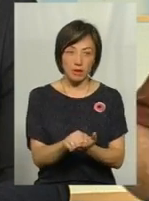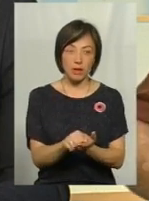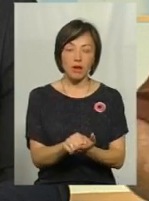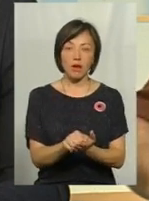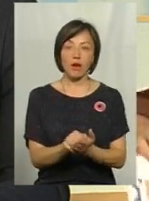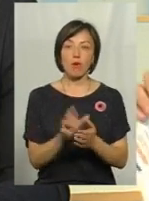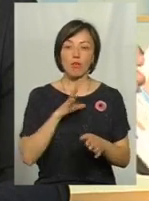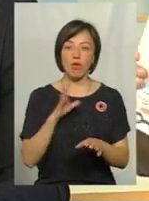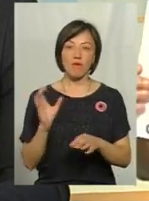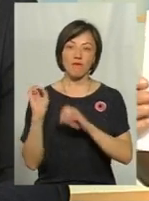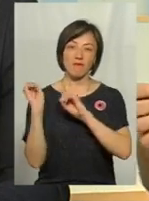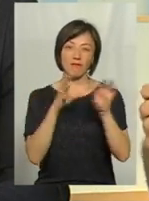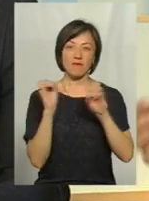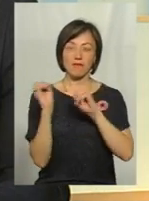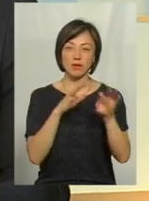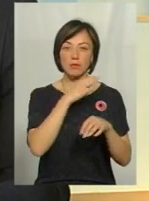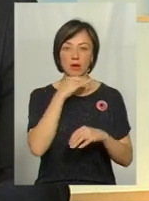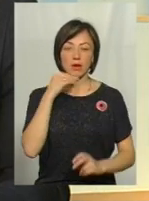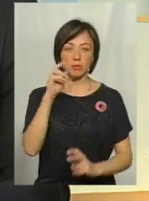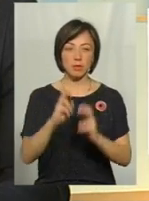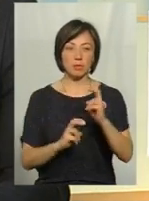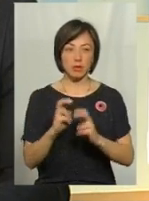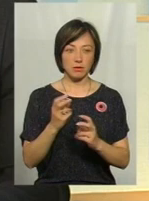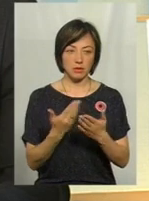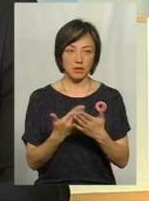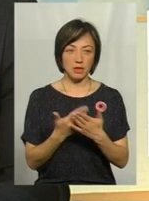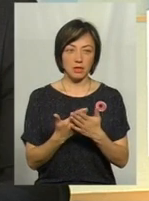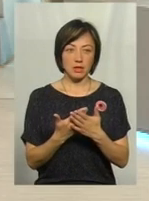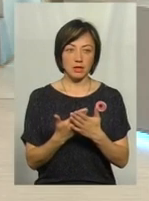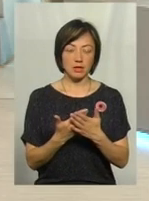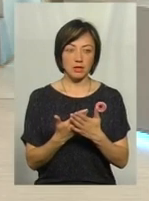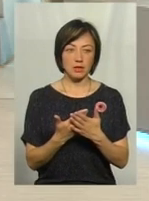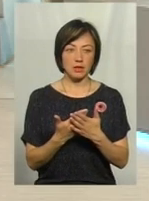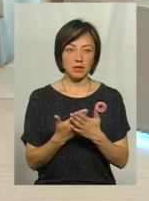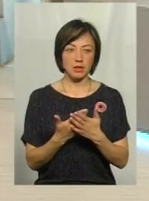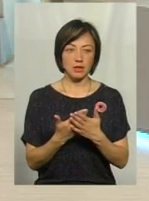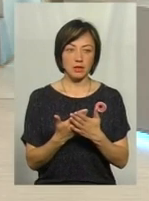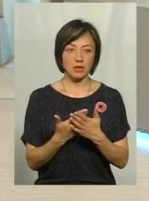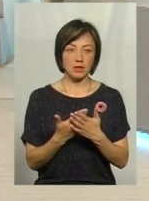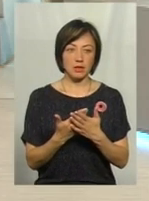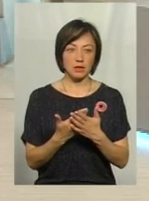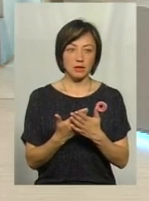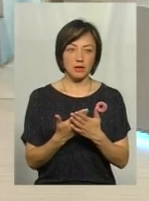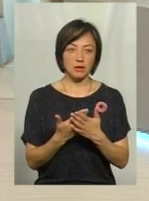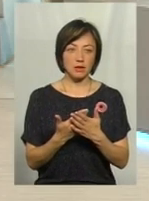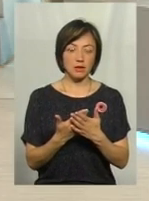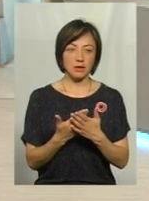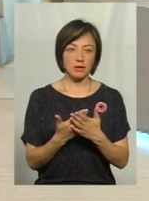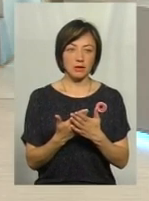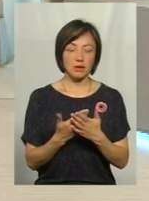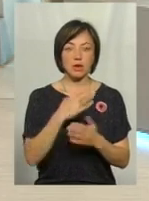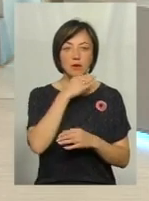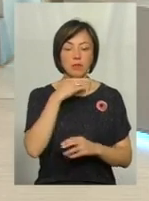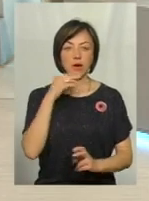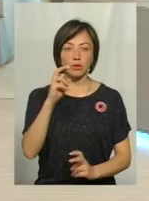вивезені було дуже багато підприємств. Ось, я надіюся, режисер дасть потім більшу картинку, що багато